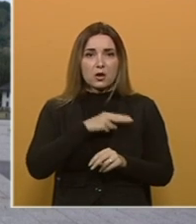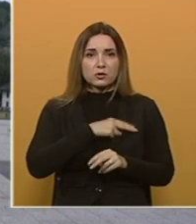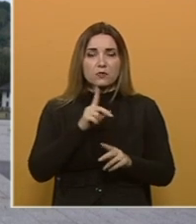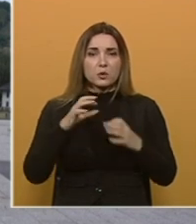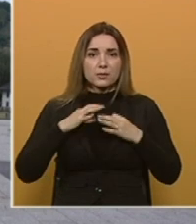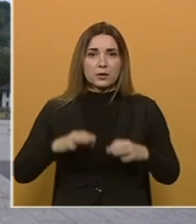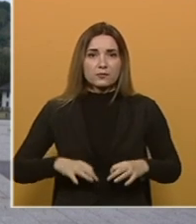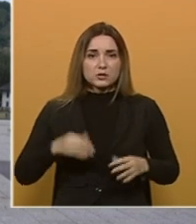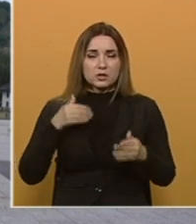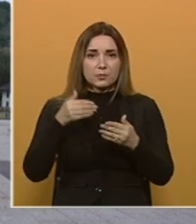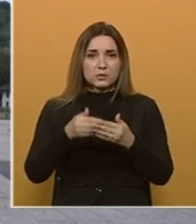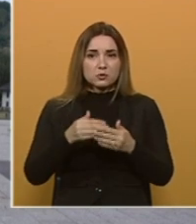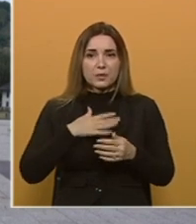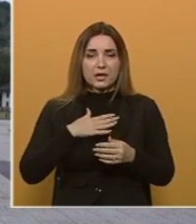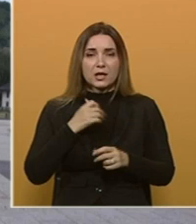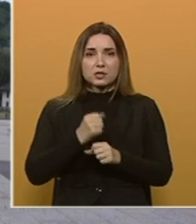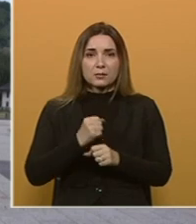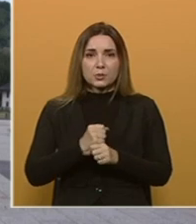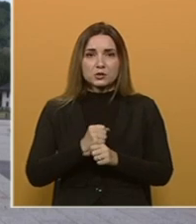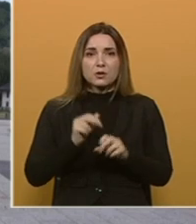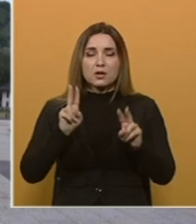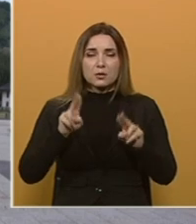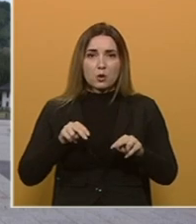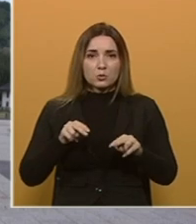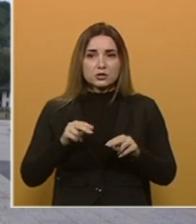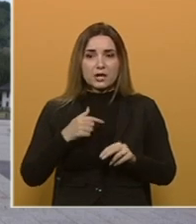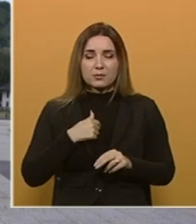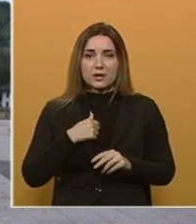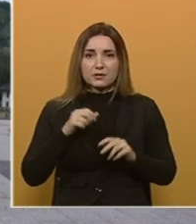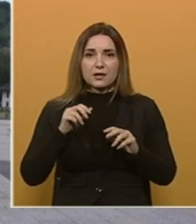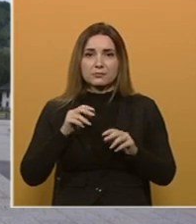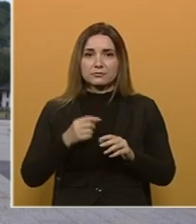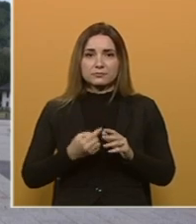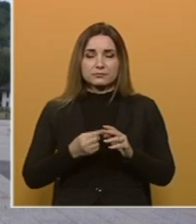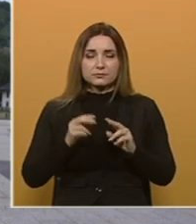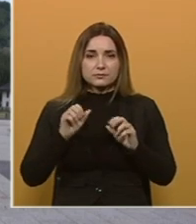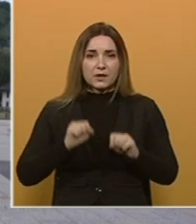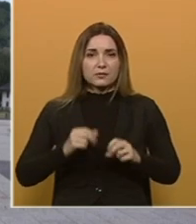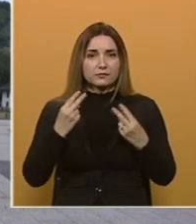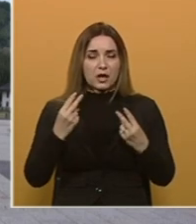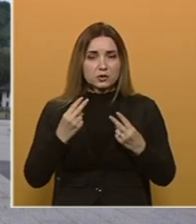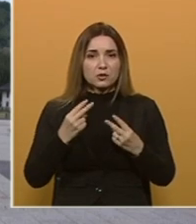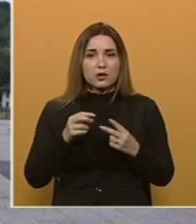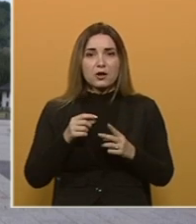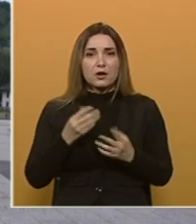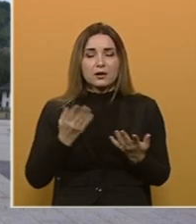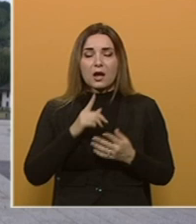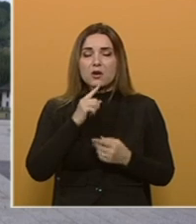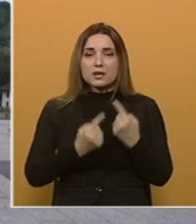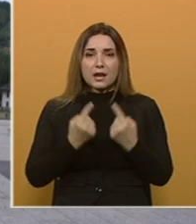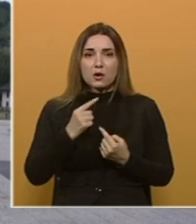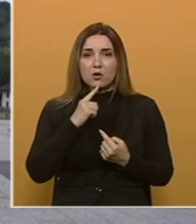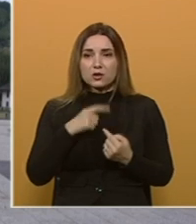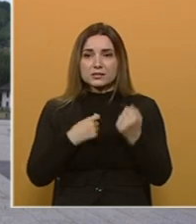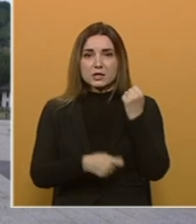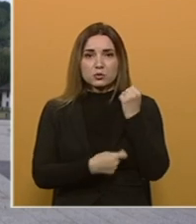profesionalno pristupanje našem poslu moguće i meni je zbilja izuzetno važno da evo i kao neko ko sa